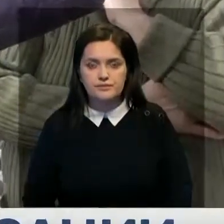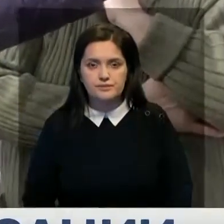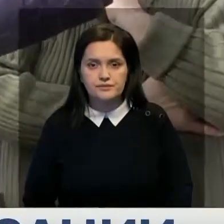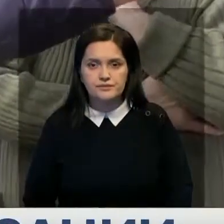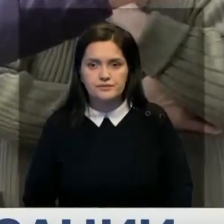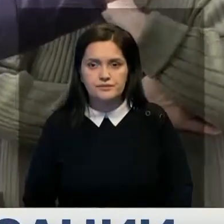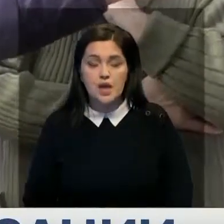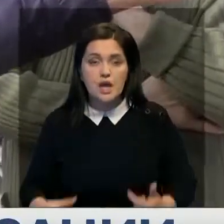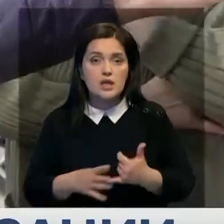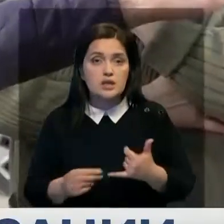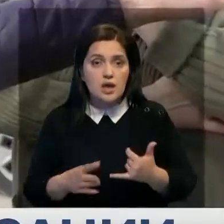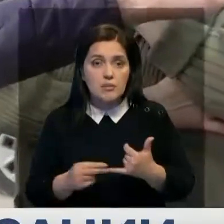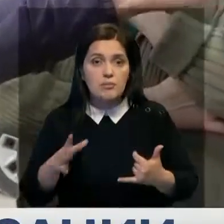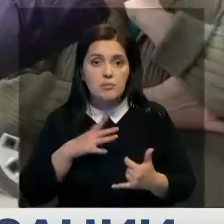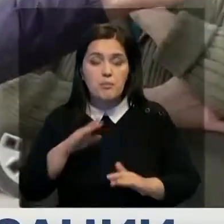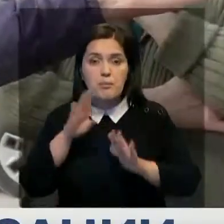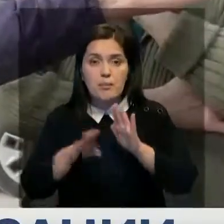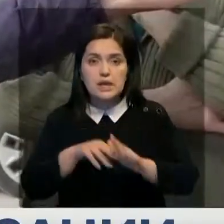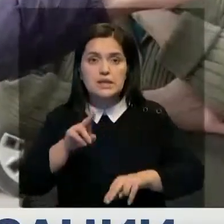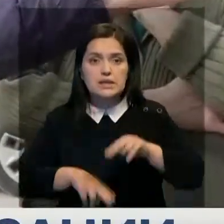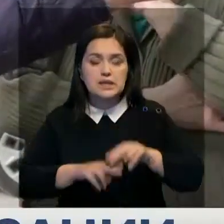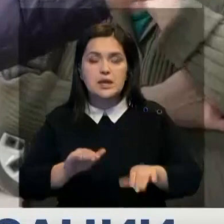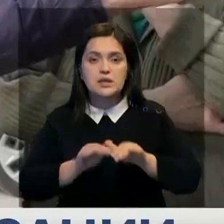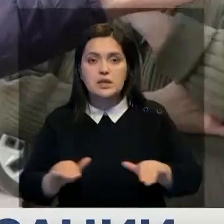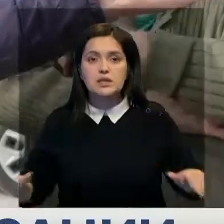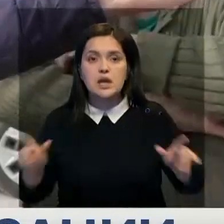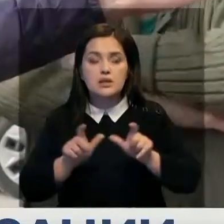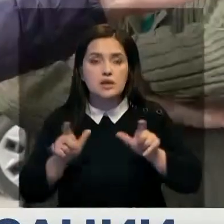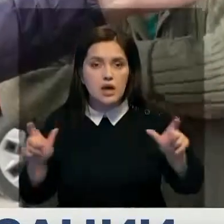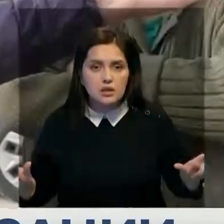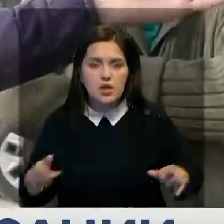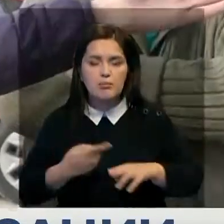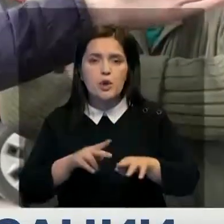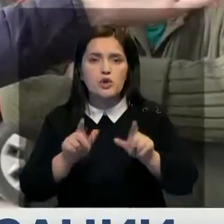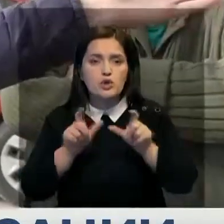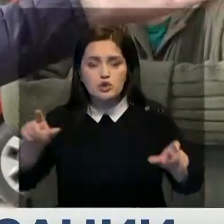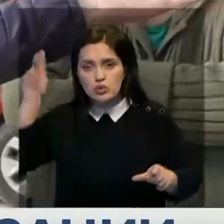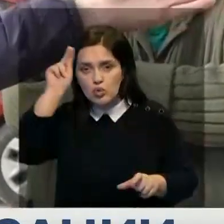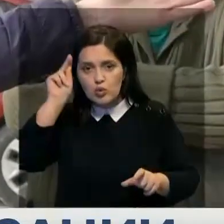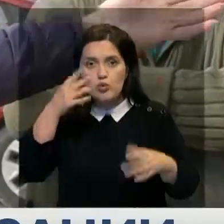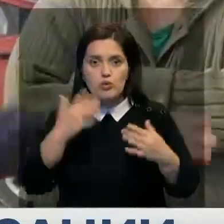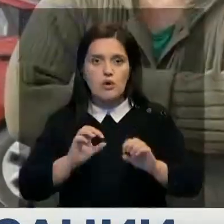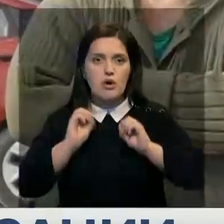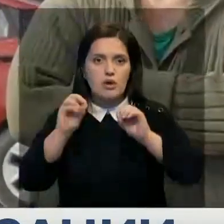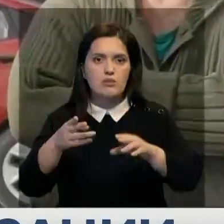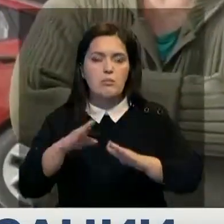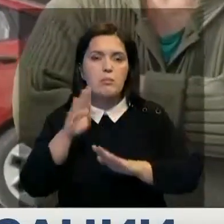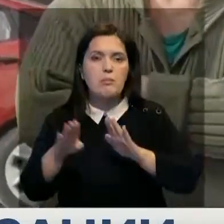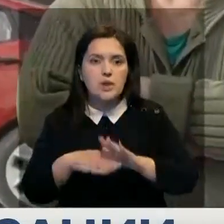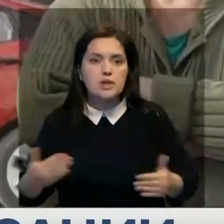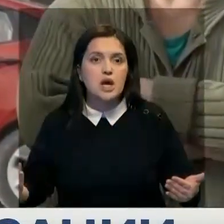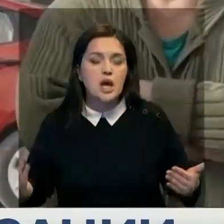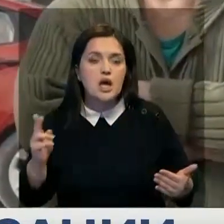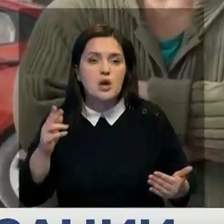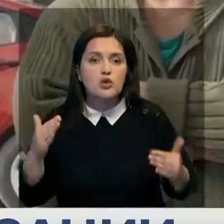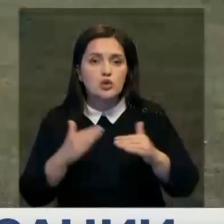Участки, они были предусмотрены под строительство детского сада, школы, да? Они уже отданы под жилищное строительство. Вот